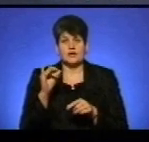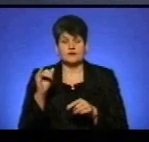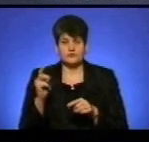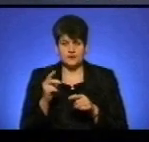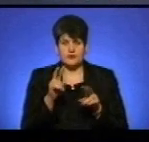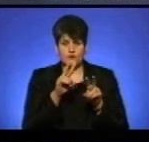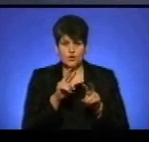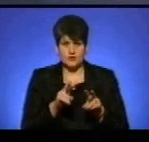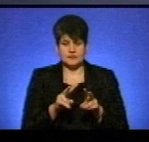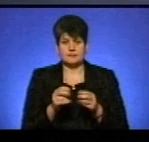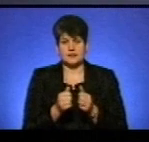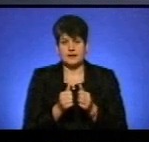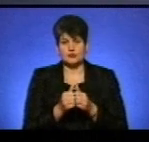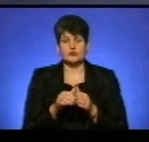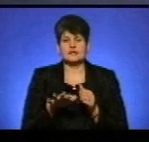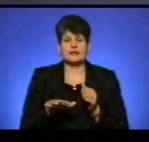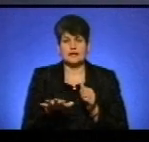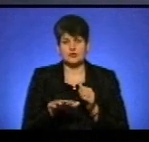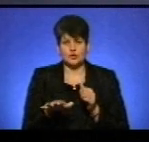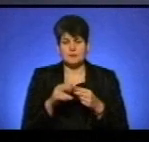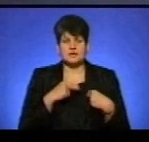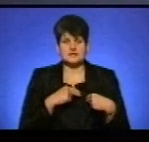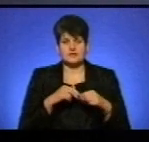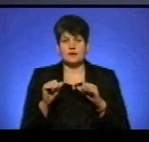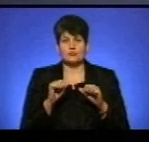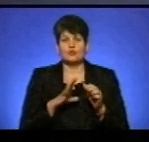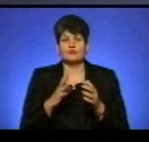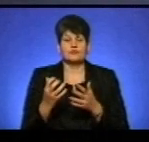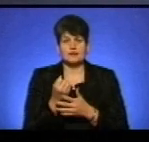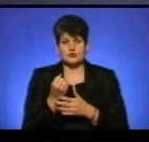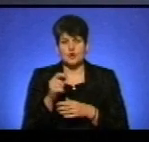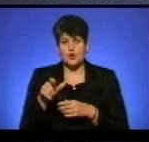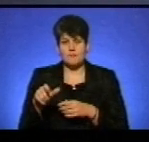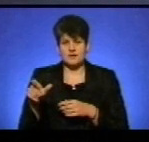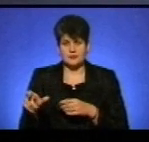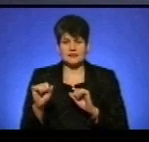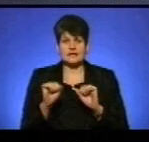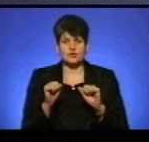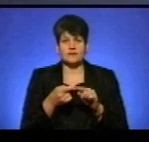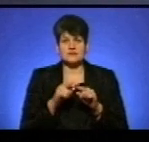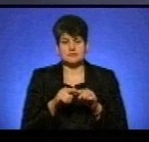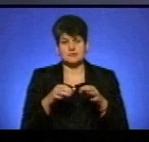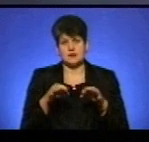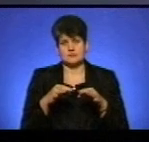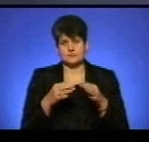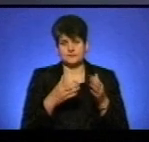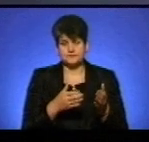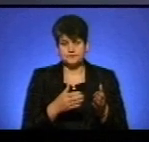території працівниками управління карного розшуку було виявлено громадянина, який керував даним транспортним засобом.